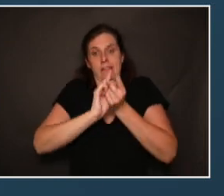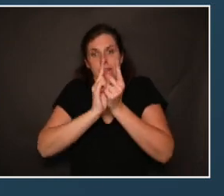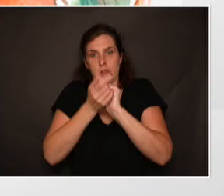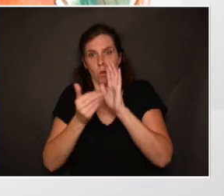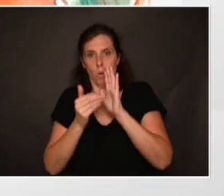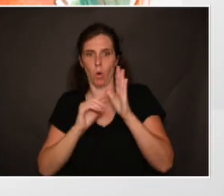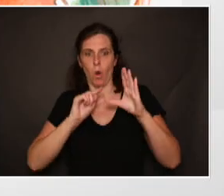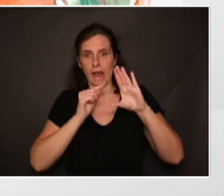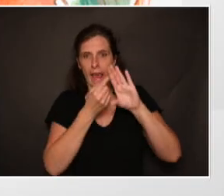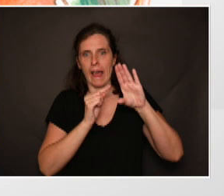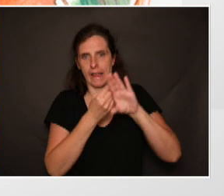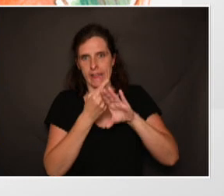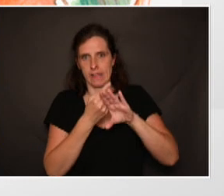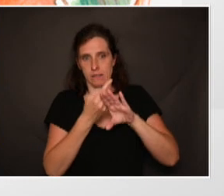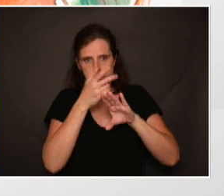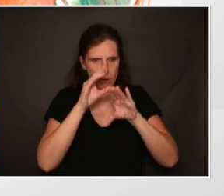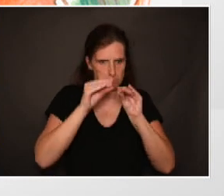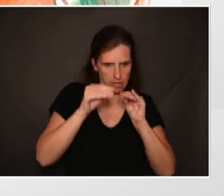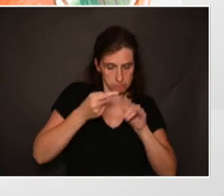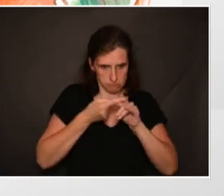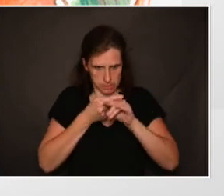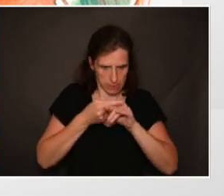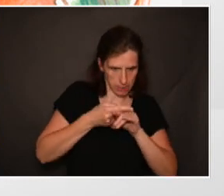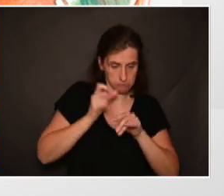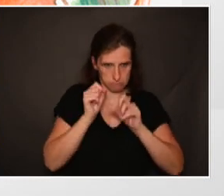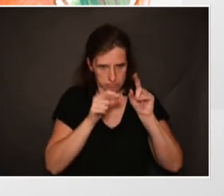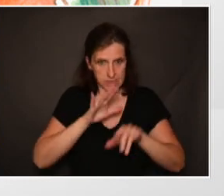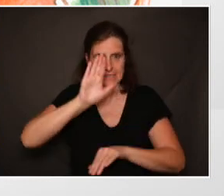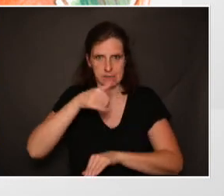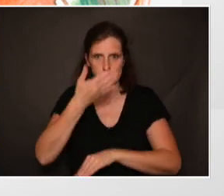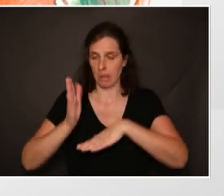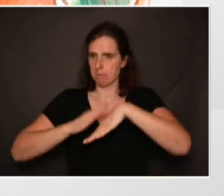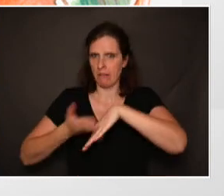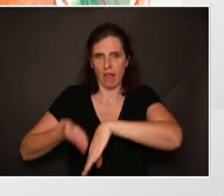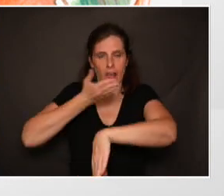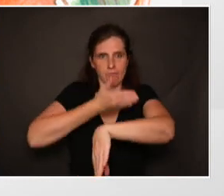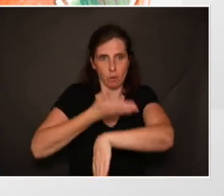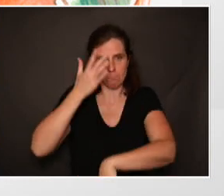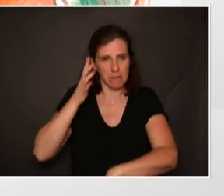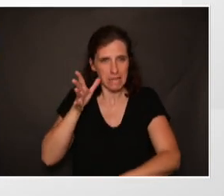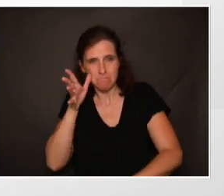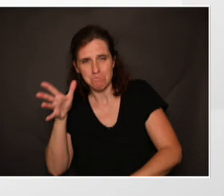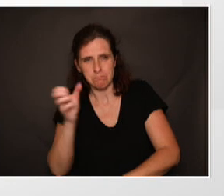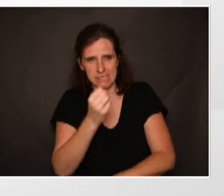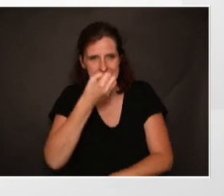de caries dans des sites inhabituels. Donc pour toutes ces raisons, c'est important de prévenir cette sécheresse buccale.